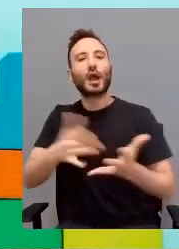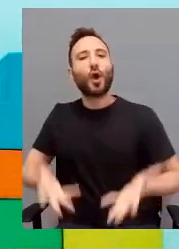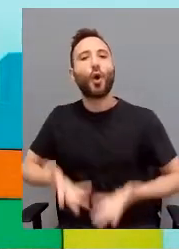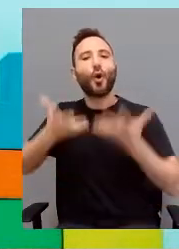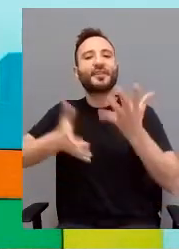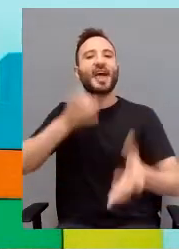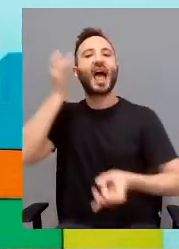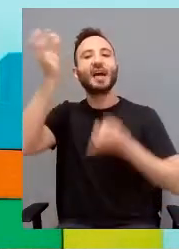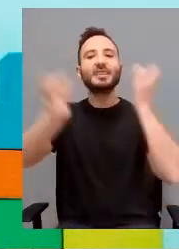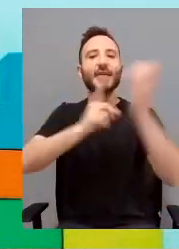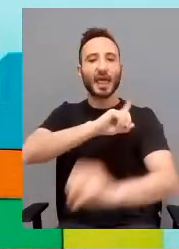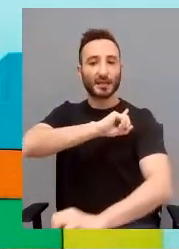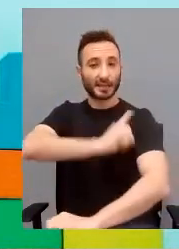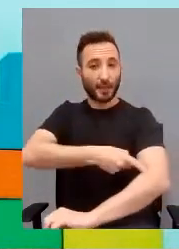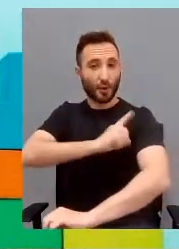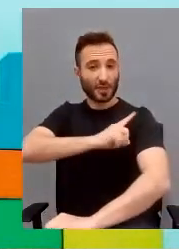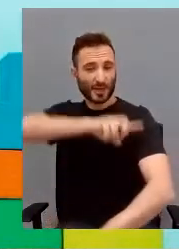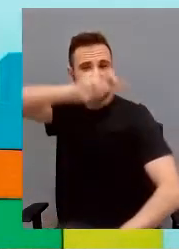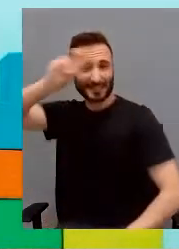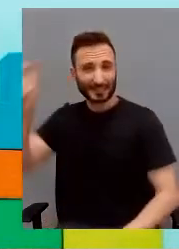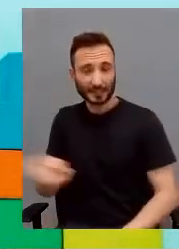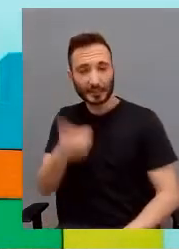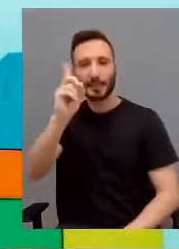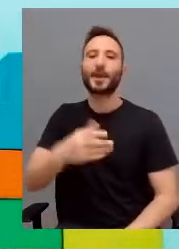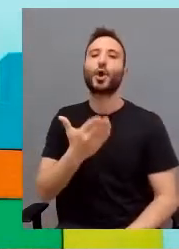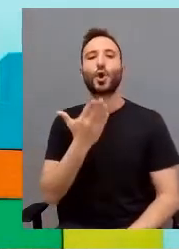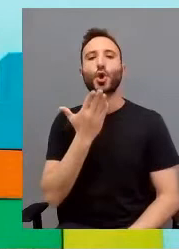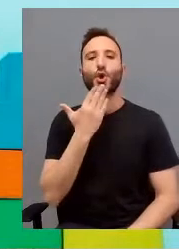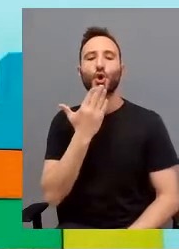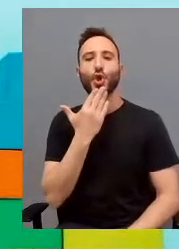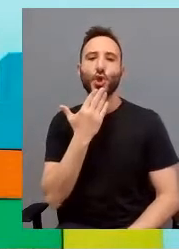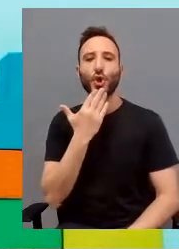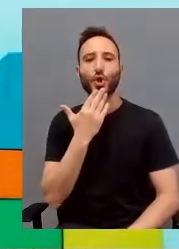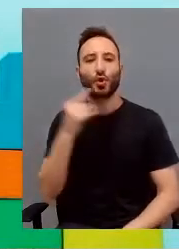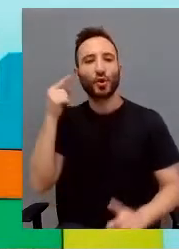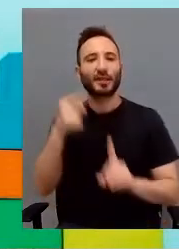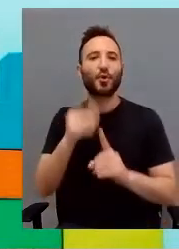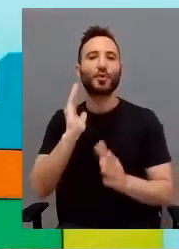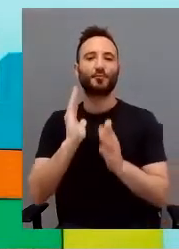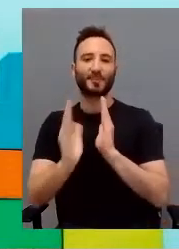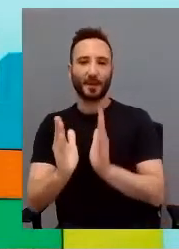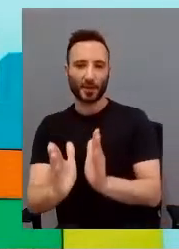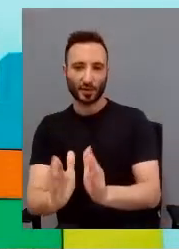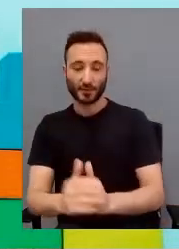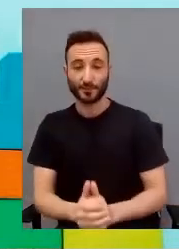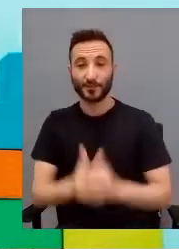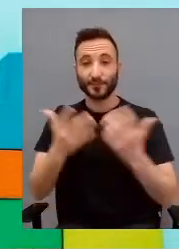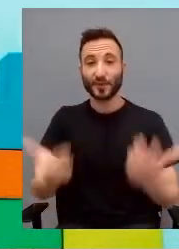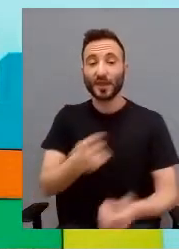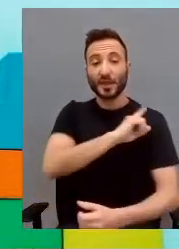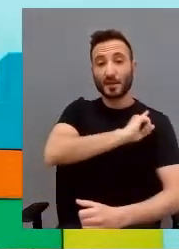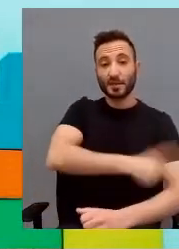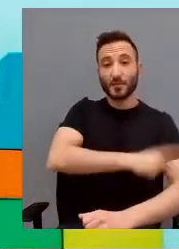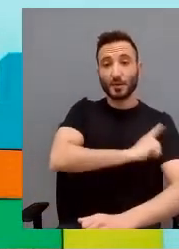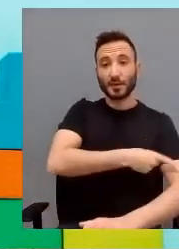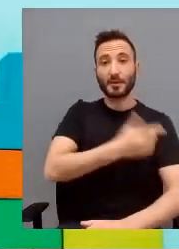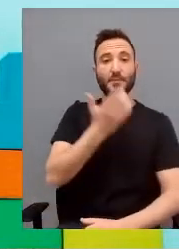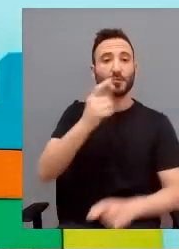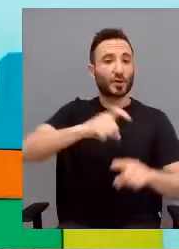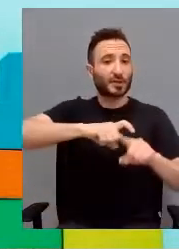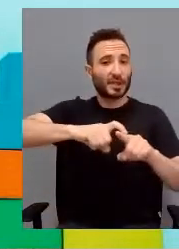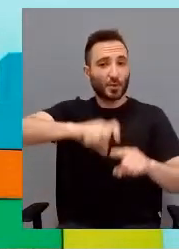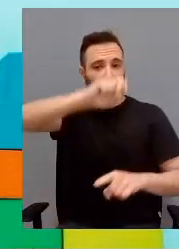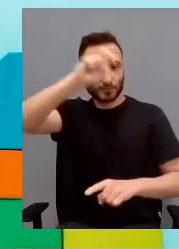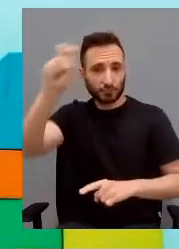deportiva e di ocio terapeutico deportiva che sono di vari tipi